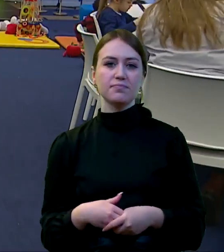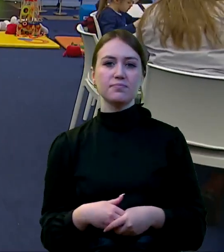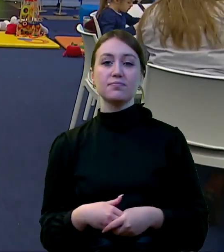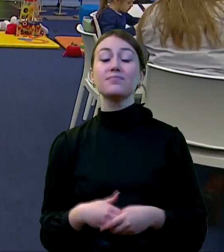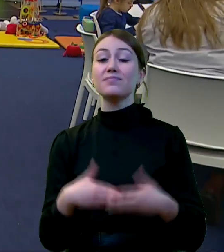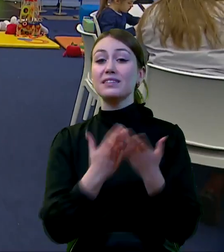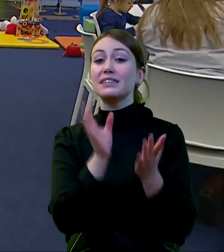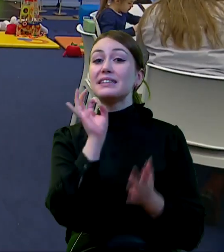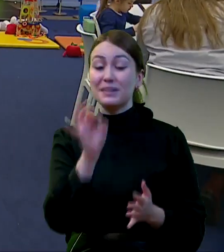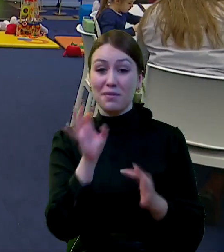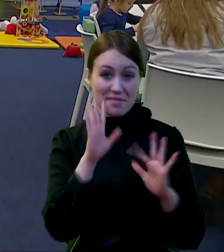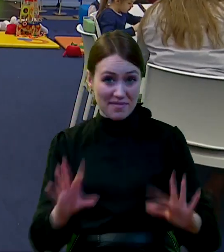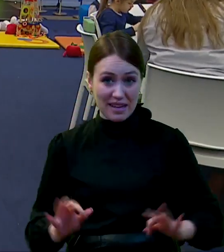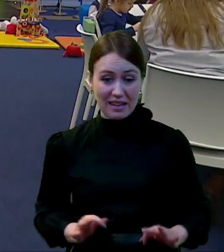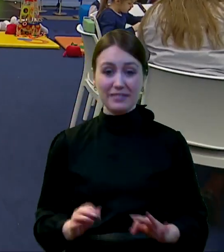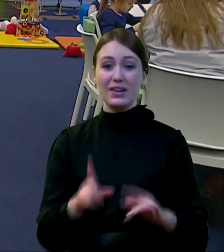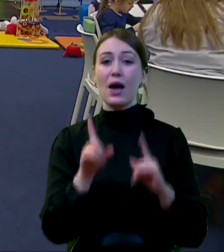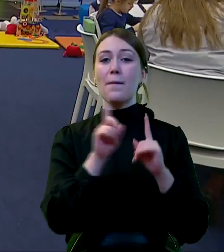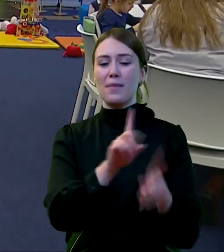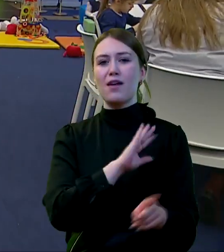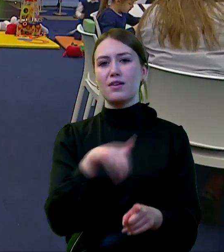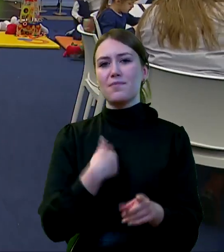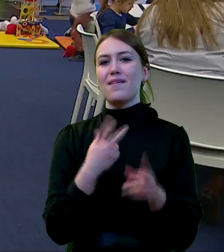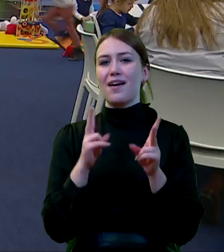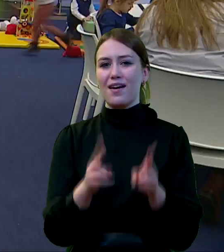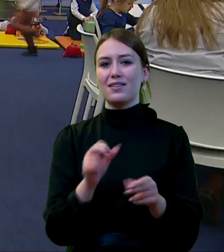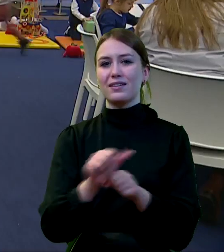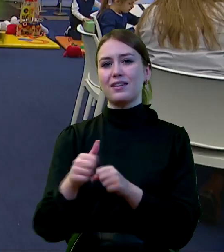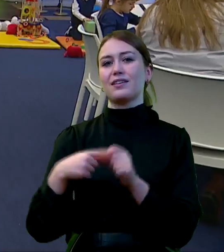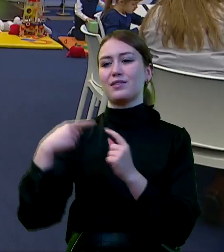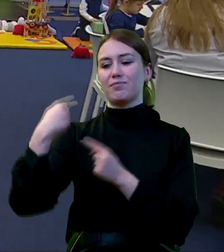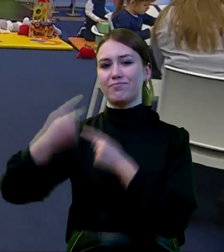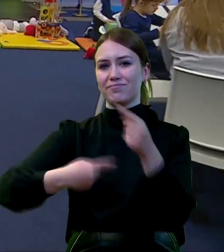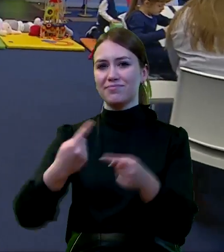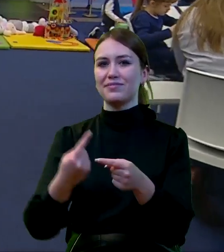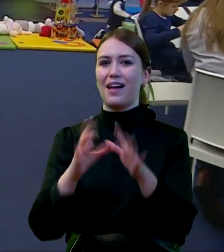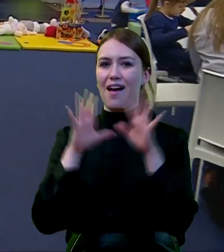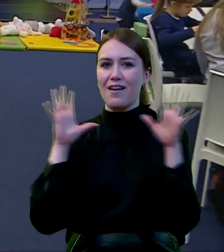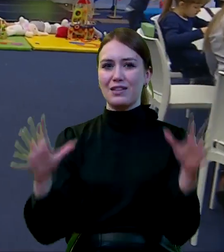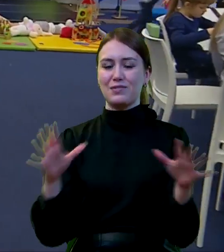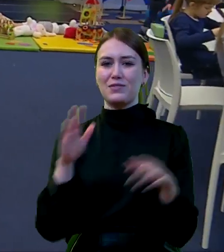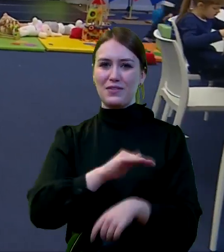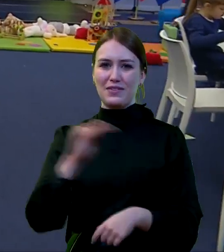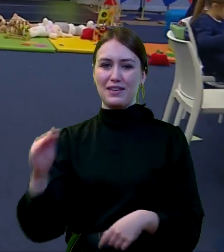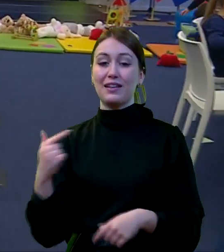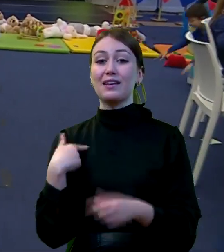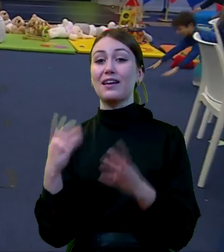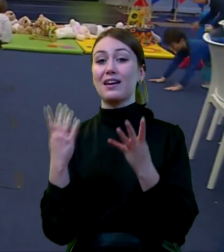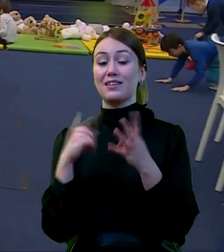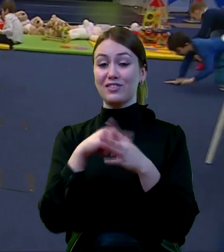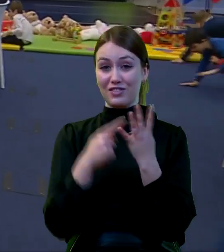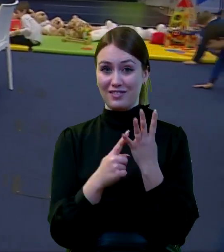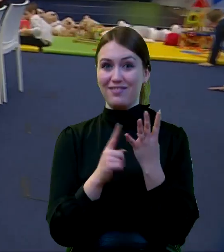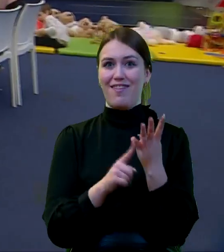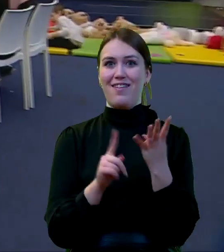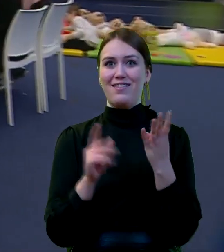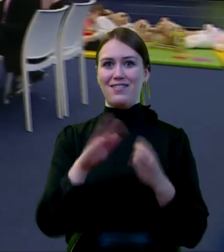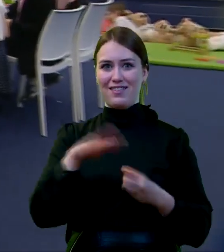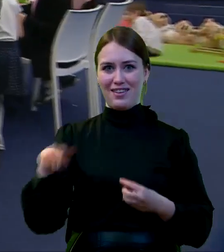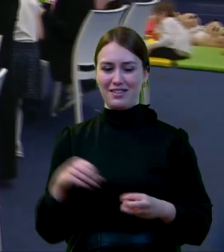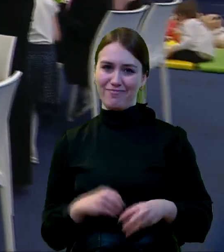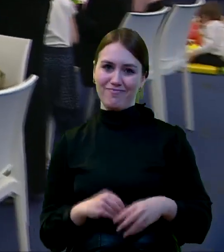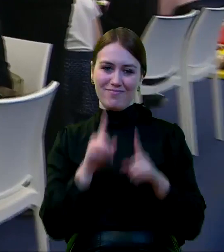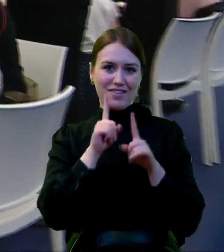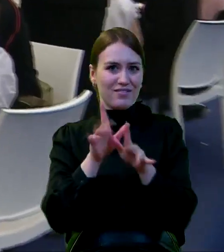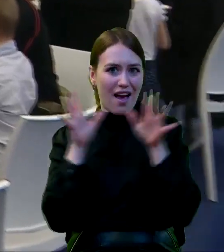Dzień dobry Państwu. My jesteśmy faktycznie rodziną wielodzietną. Ja mam czwórkę dzieci, także jest nas